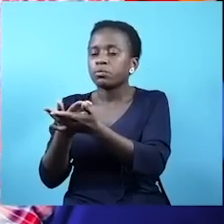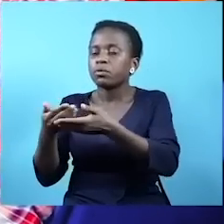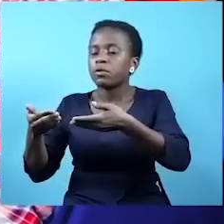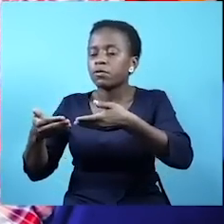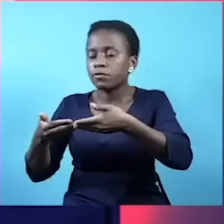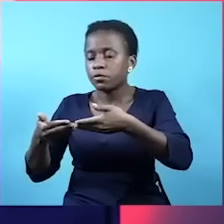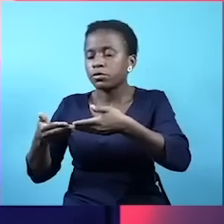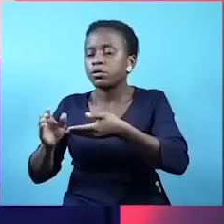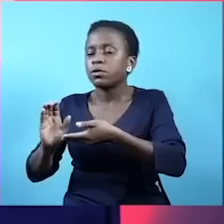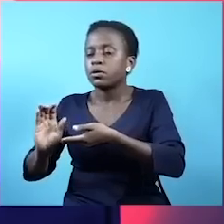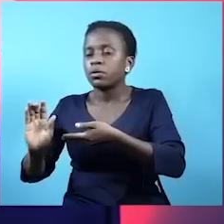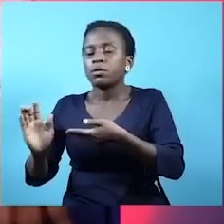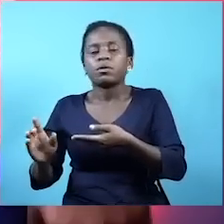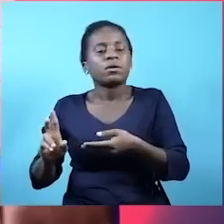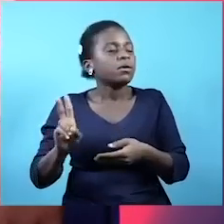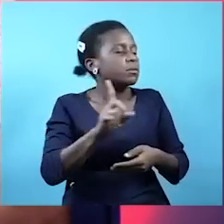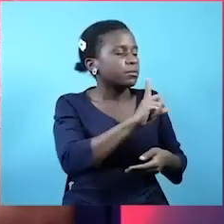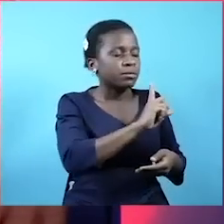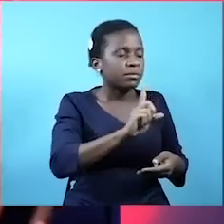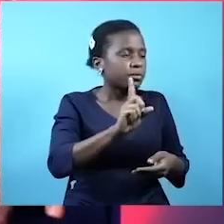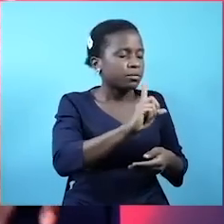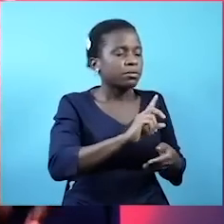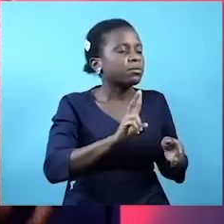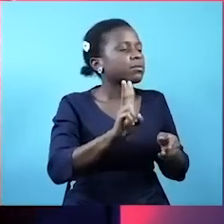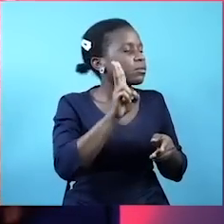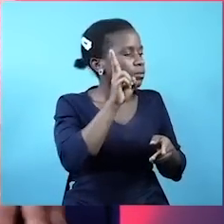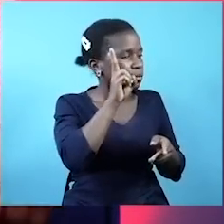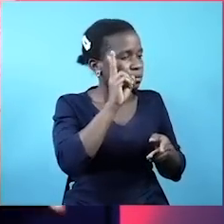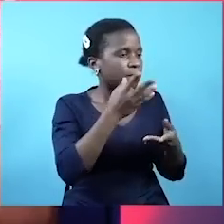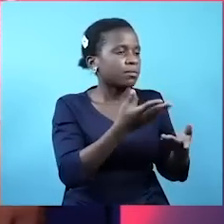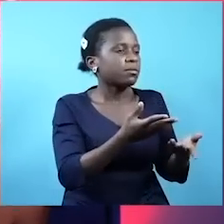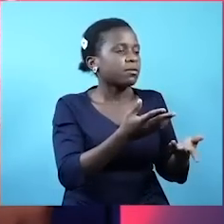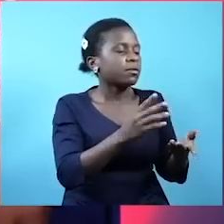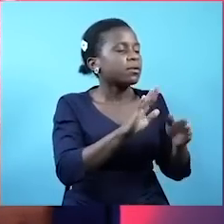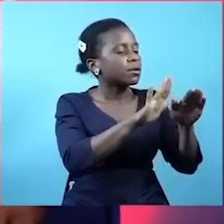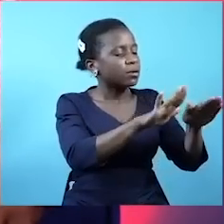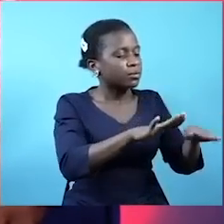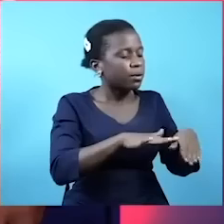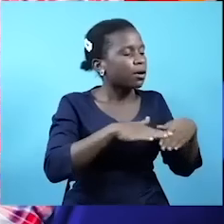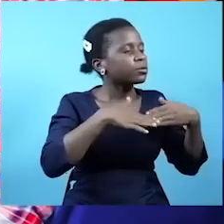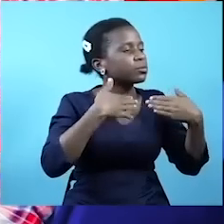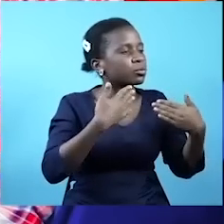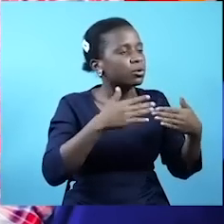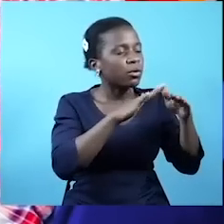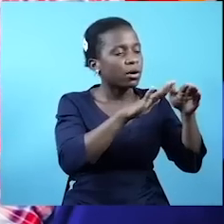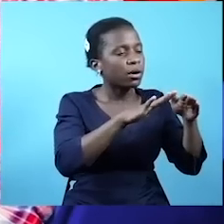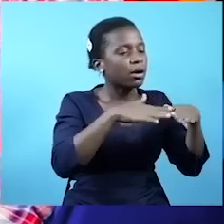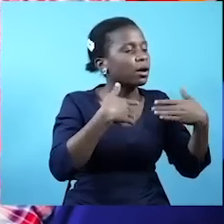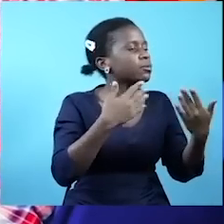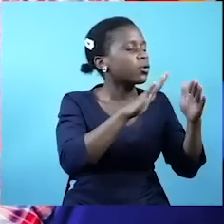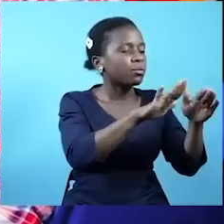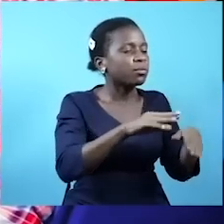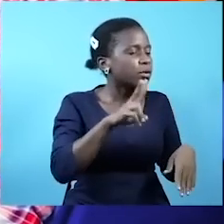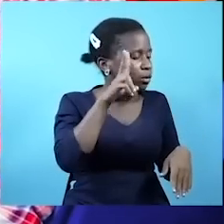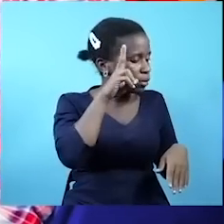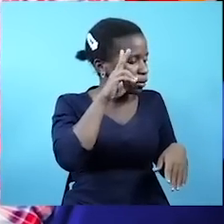wabunge ya vitima alumu. Wachadeva. Haa no. Sio wachadeva. Atuna wabunge. Bungeni. Atuna wabunge. Lakini muna